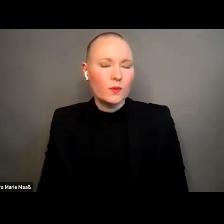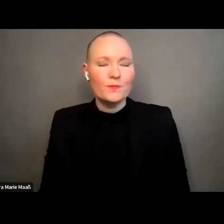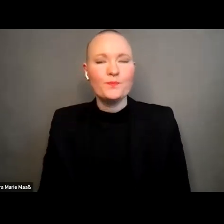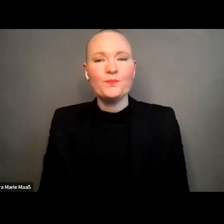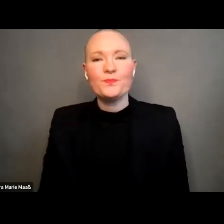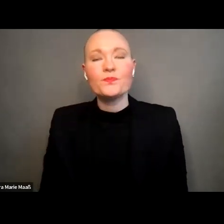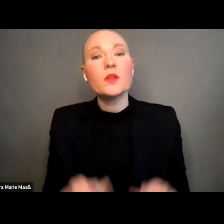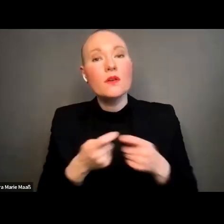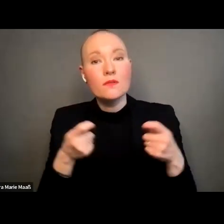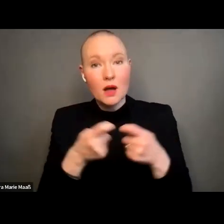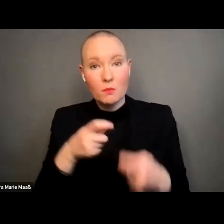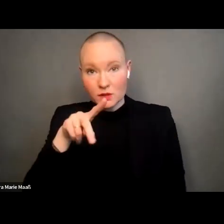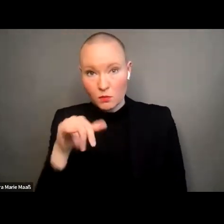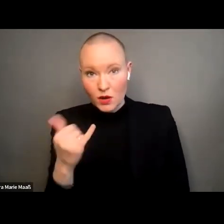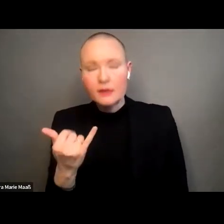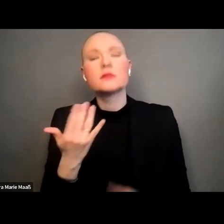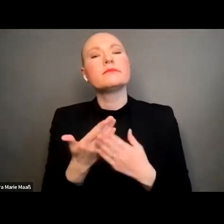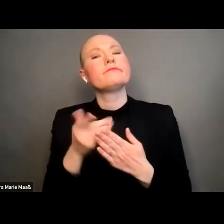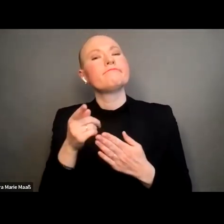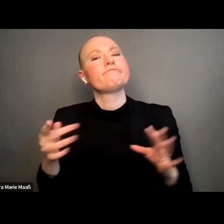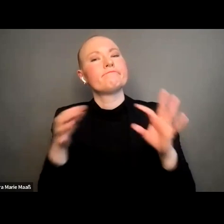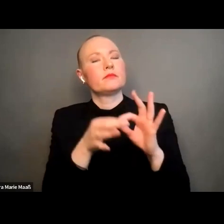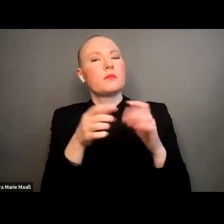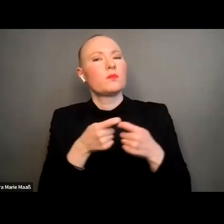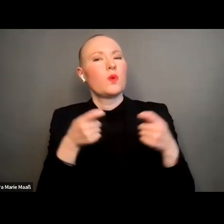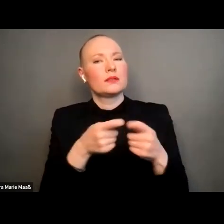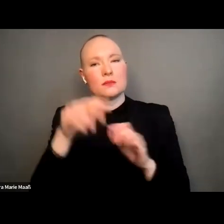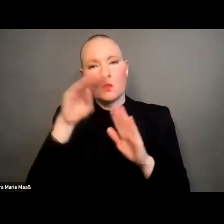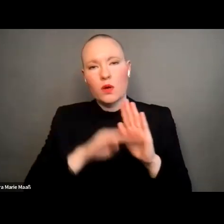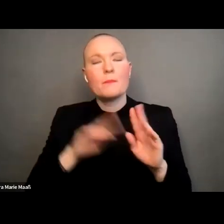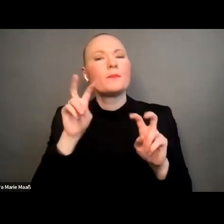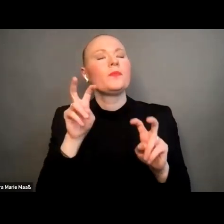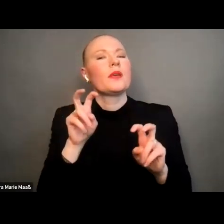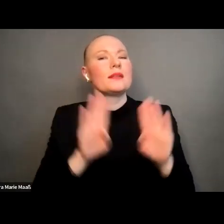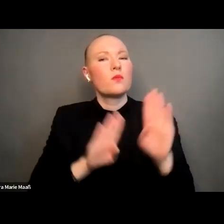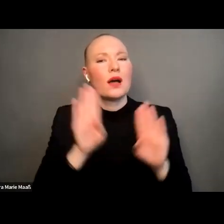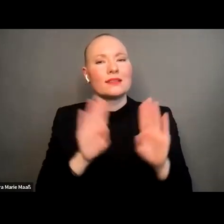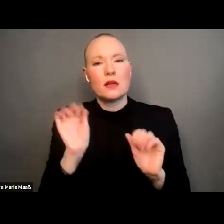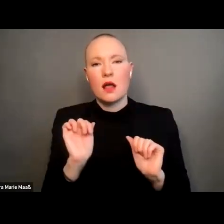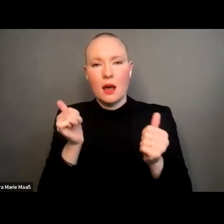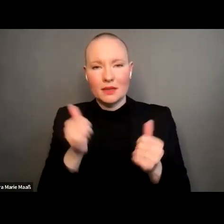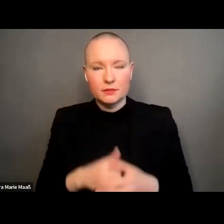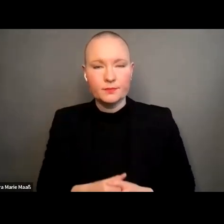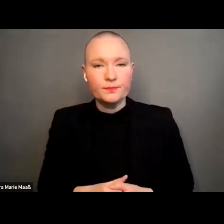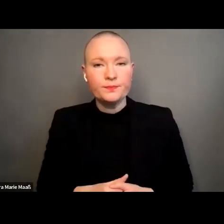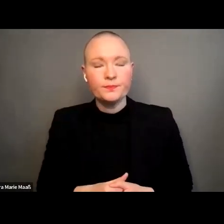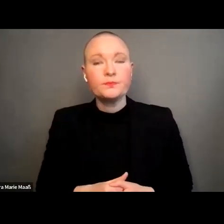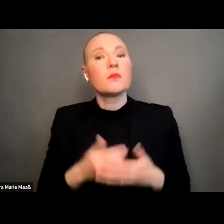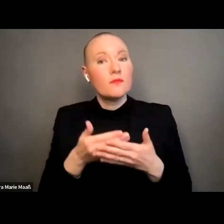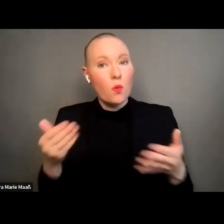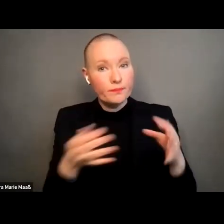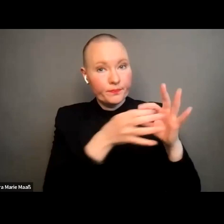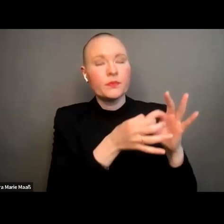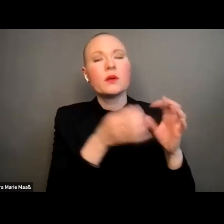verbundprojekt ist teil des bundesprogramm demokratie leben im bundesministerium